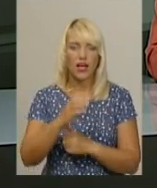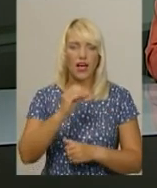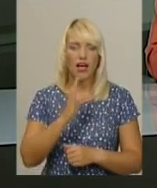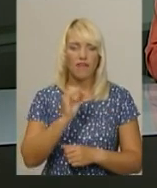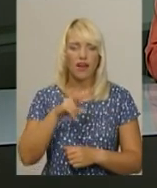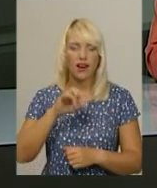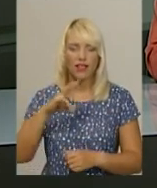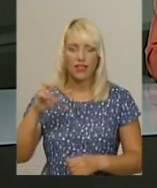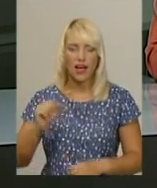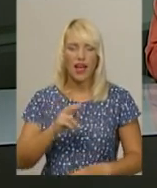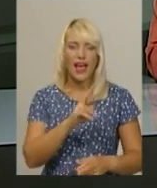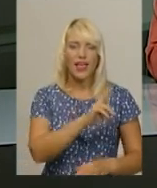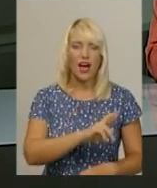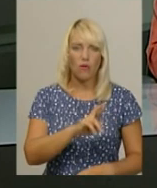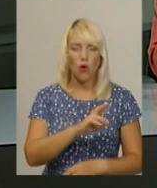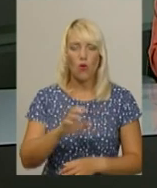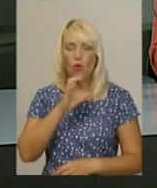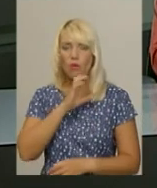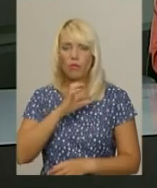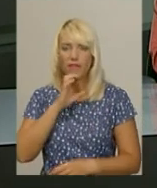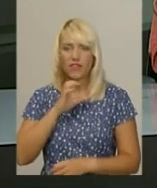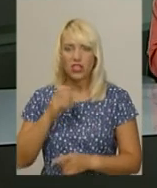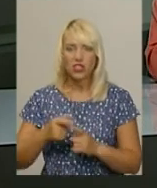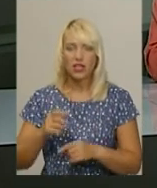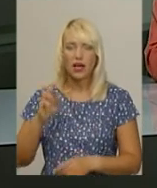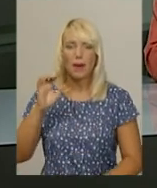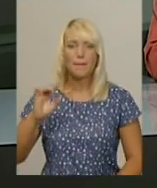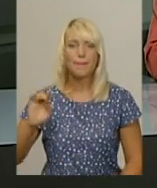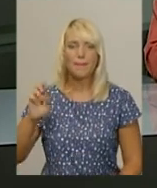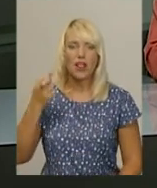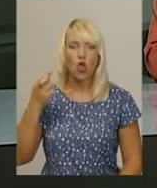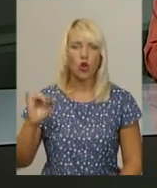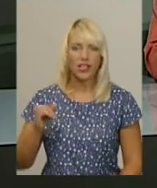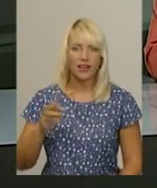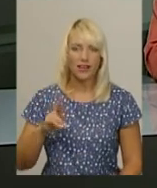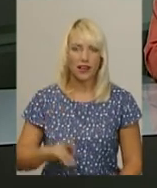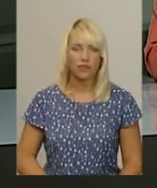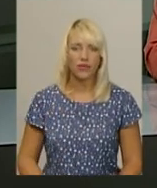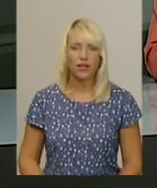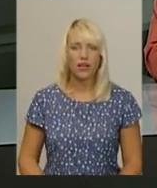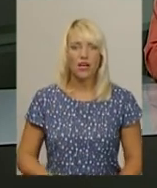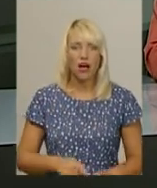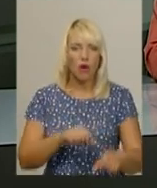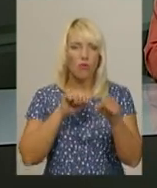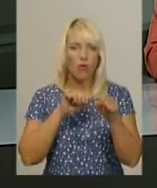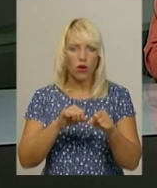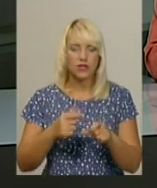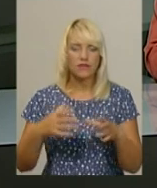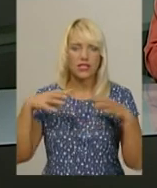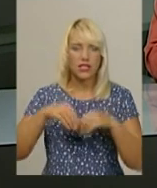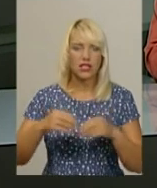Ярмоленців. У північні – Перлина Поділля Білогірського району. Юніорська збірна області з боксу в складі 10